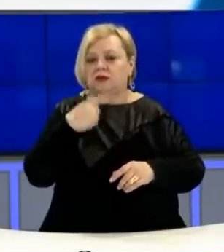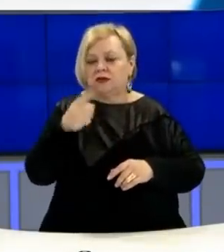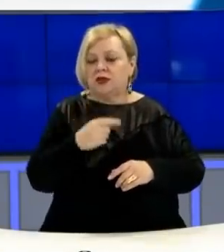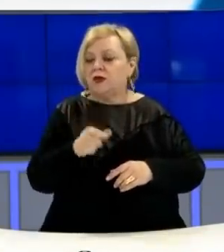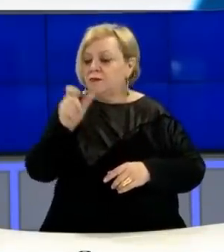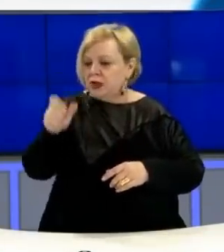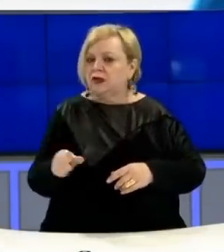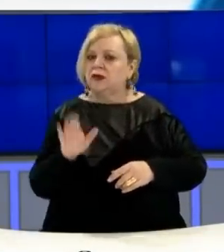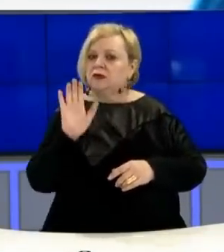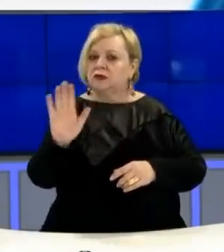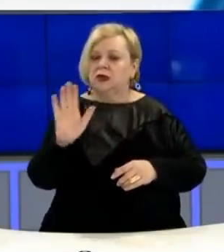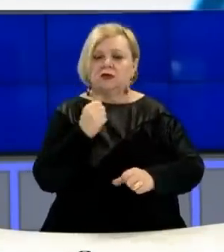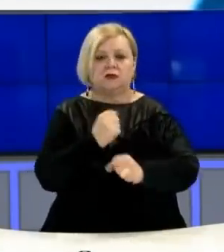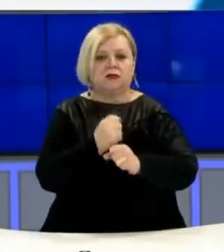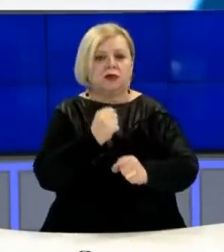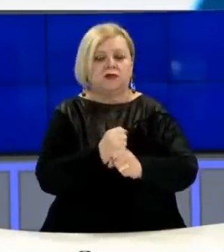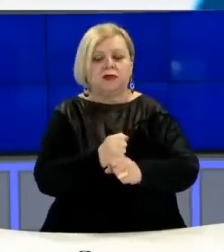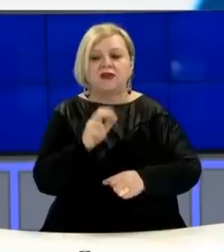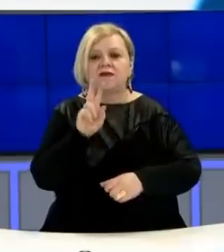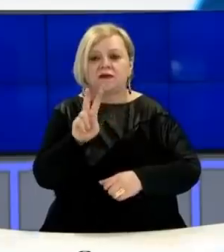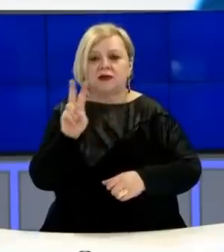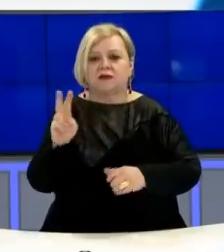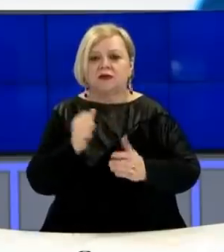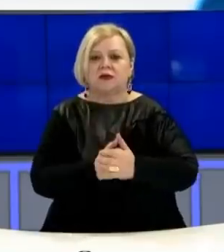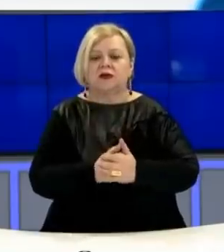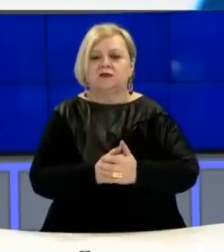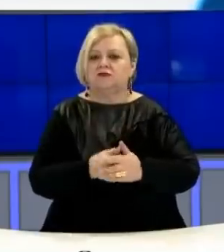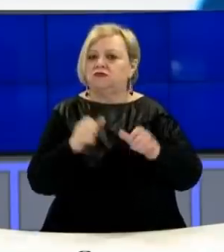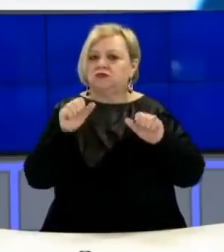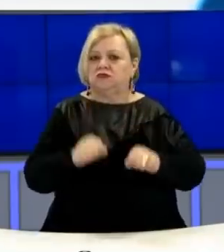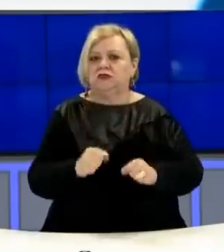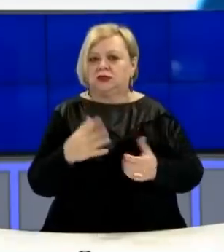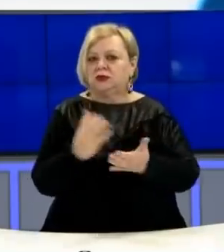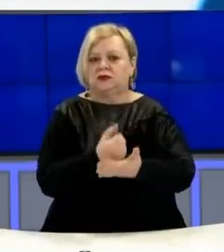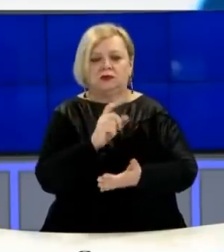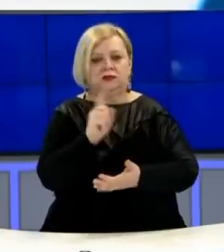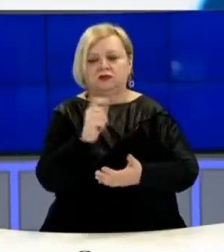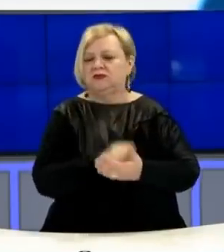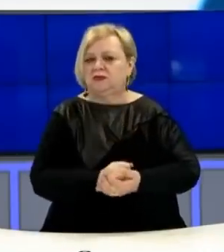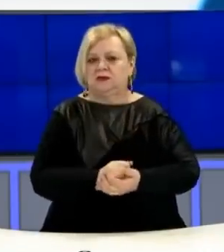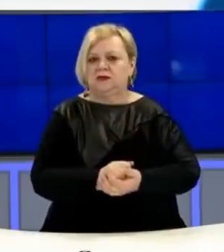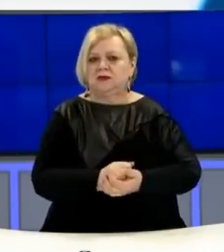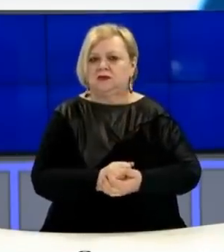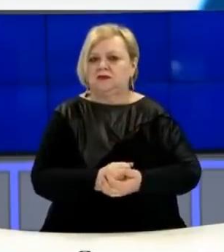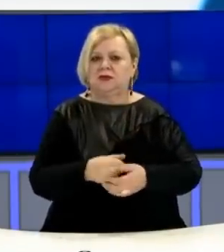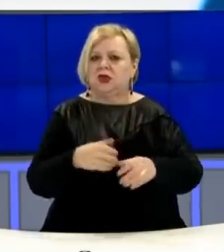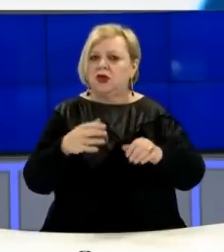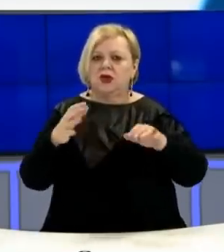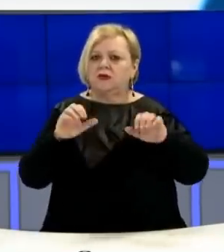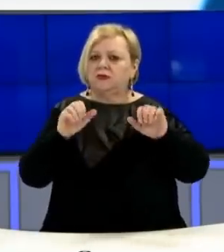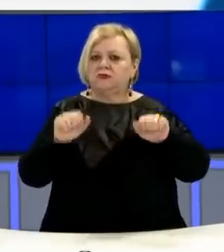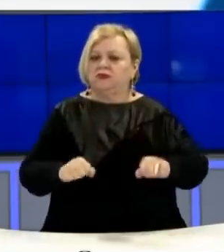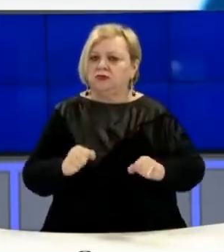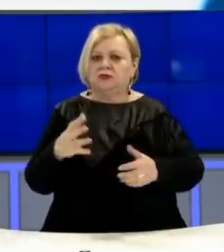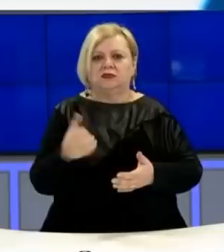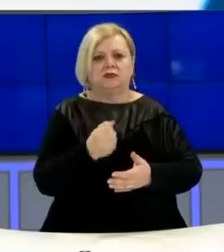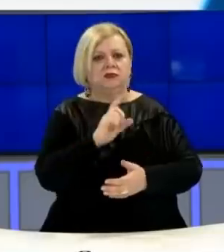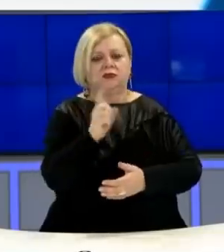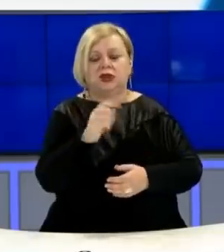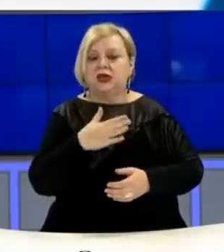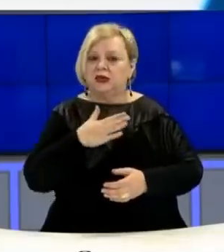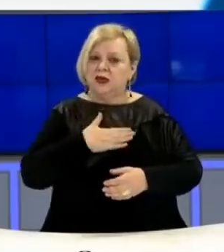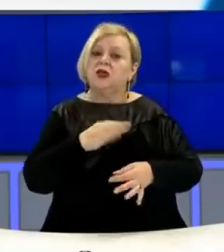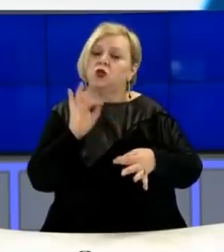se partia e ti do të punojë që levizja vetvendosjet mos vinë në pushtet. Nuk e meritojnë të vinë në pushtet, rëndaj ne do të